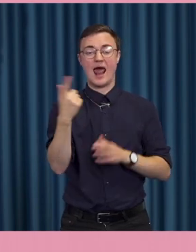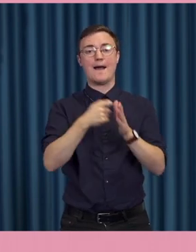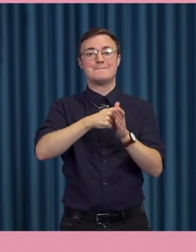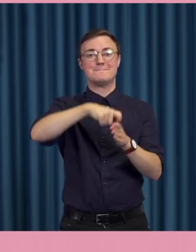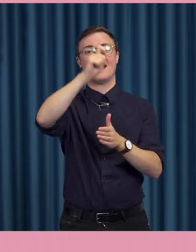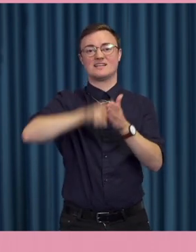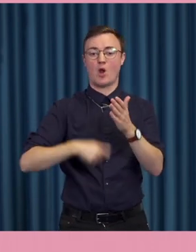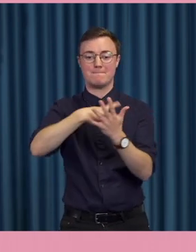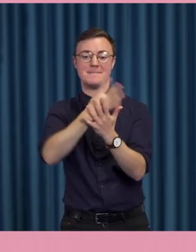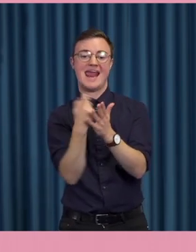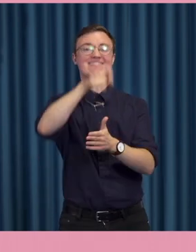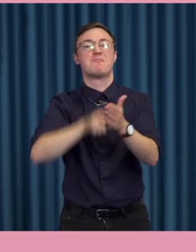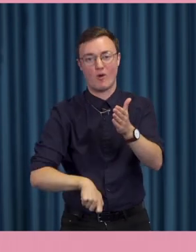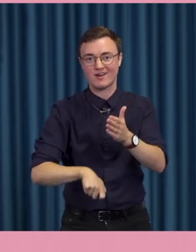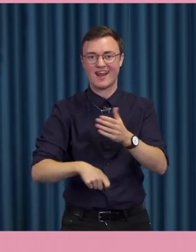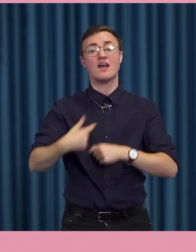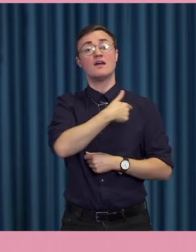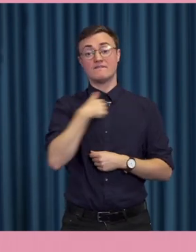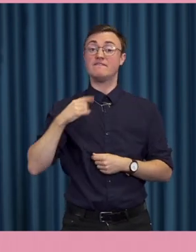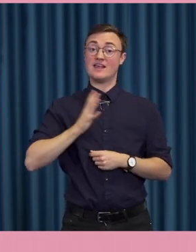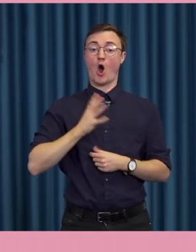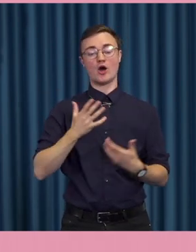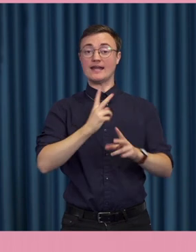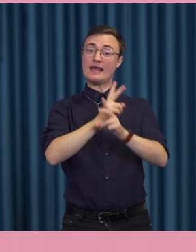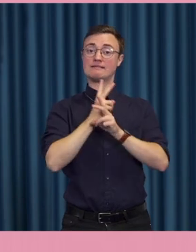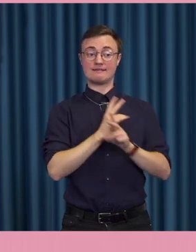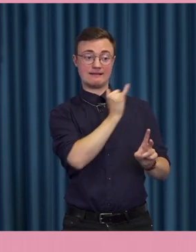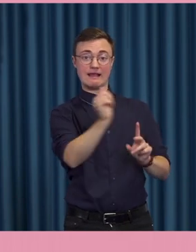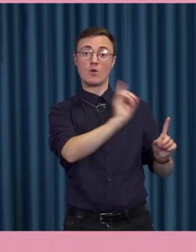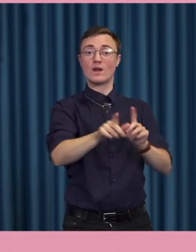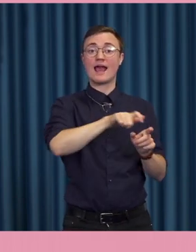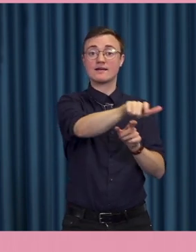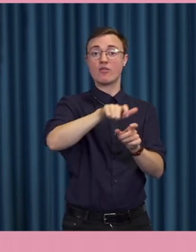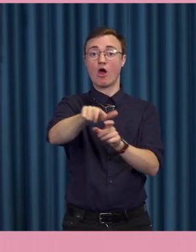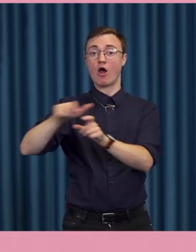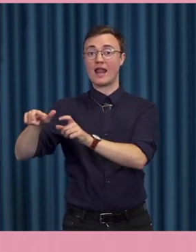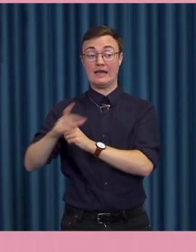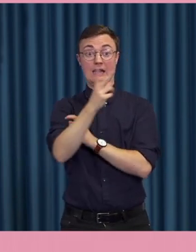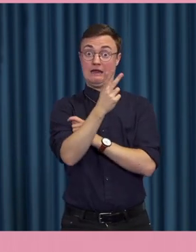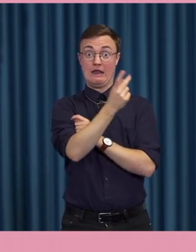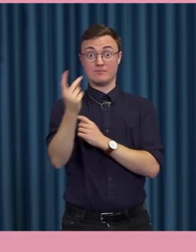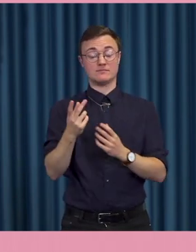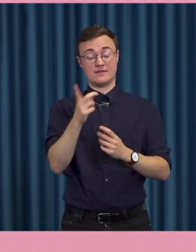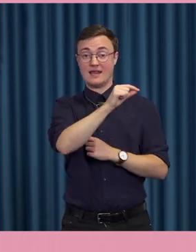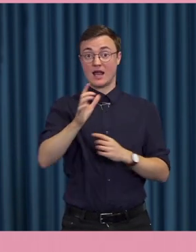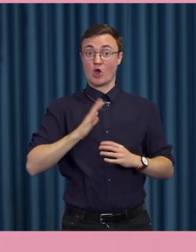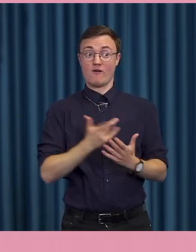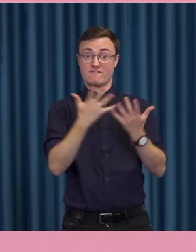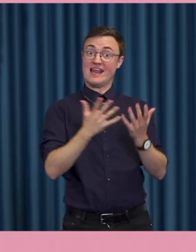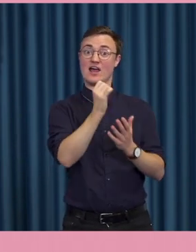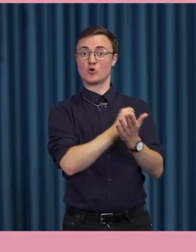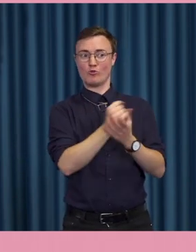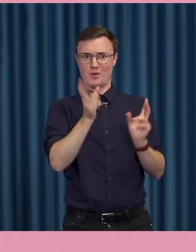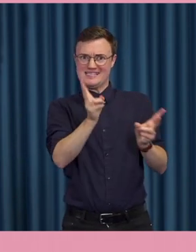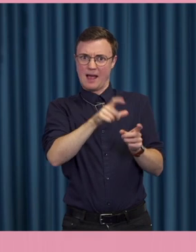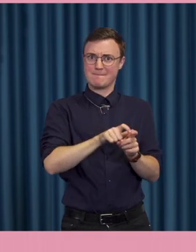virtuella identitet, kanske flera i olika kanaler. Ibland har vi några flera i samma kanal. Lite bedragande,